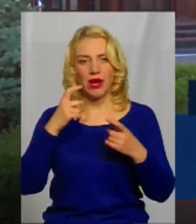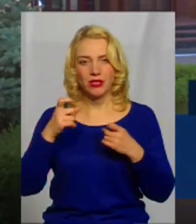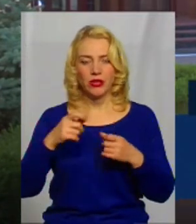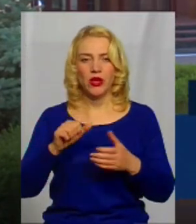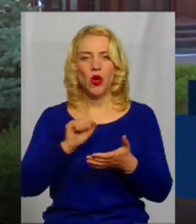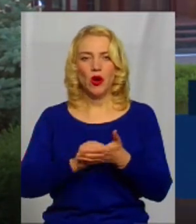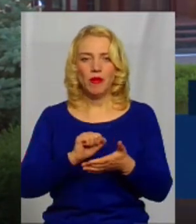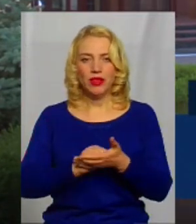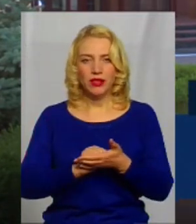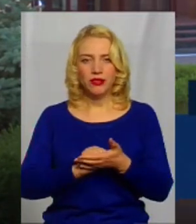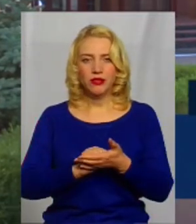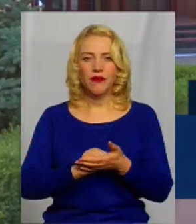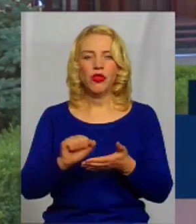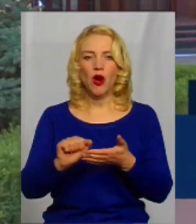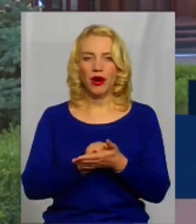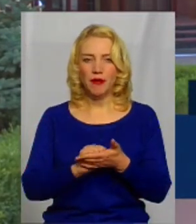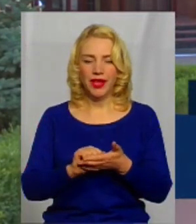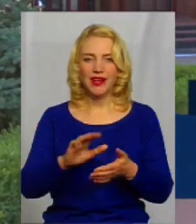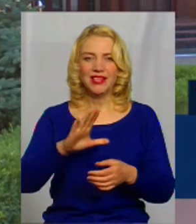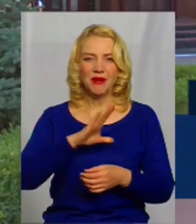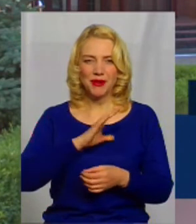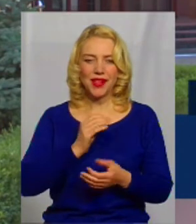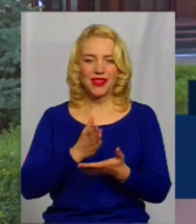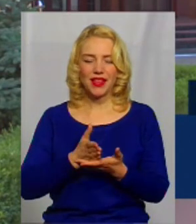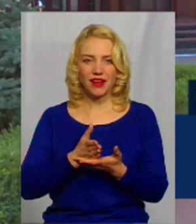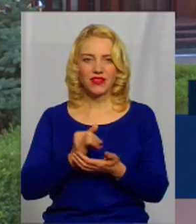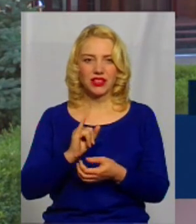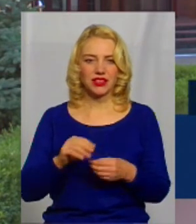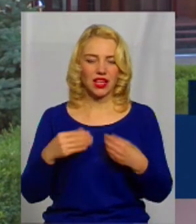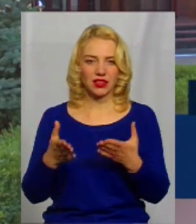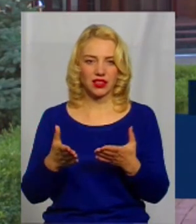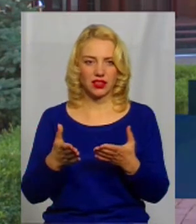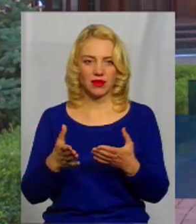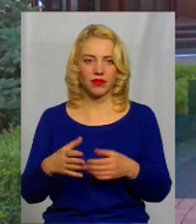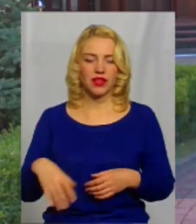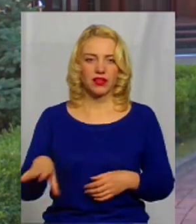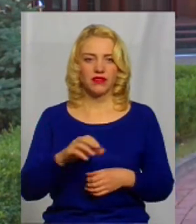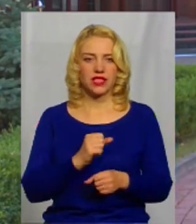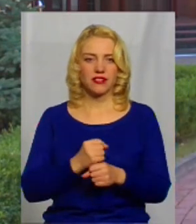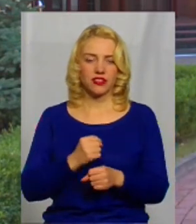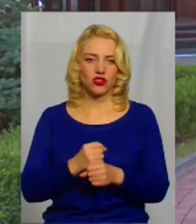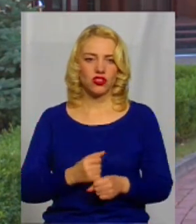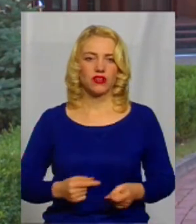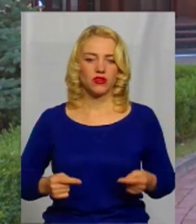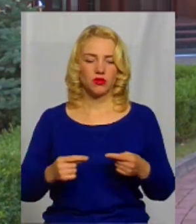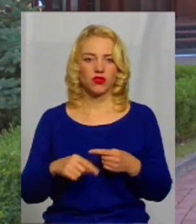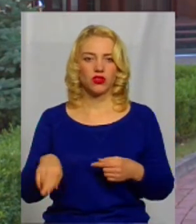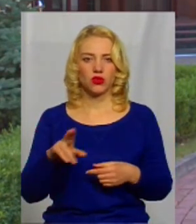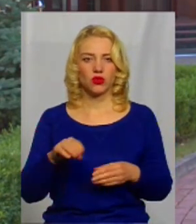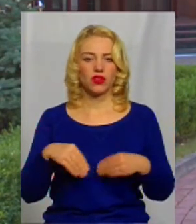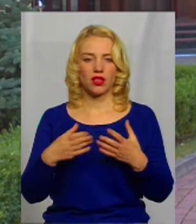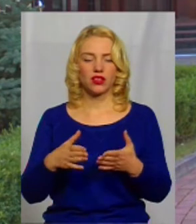документацію. Документація була наявна і надана вся діюча. Відповідно до наданих